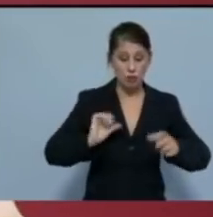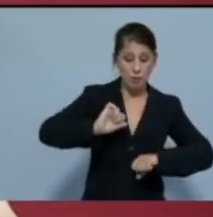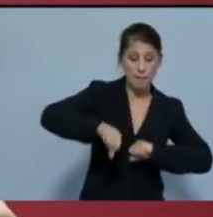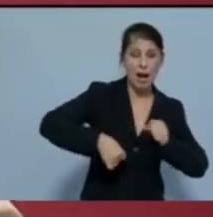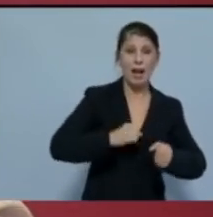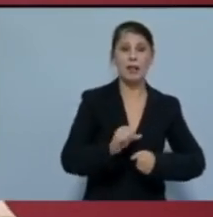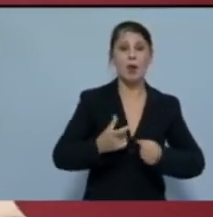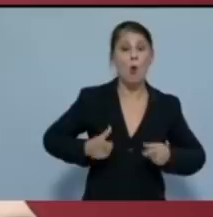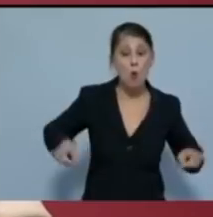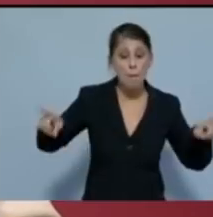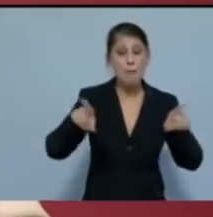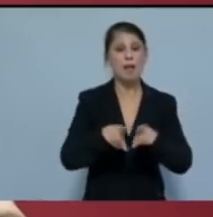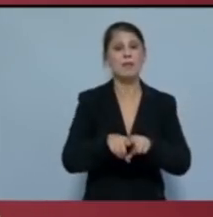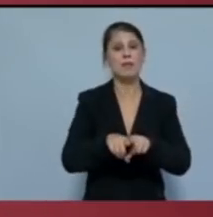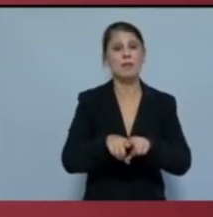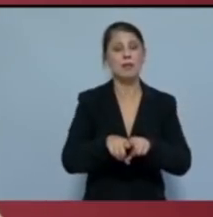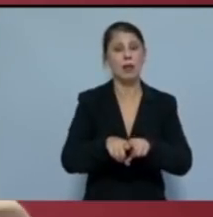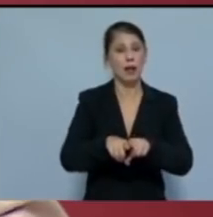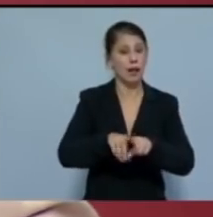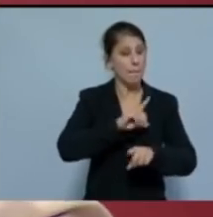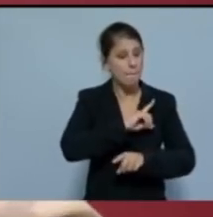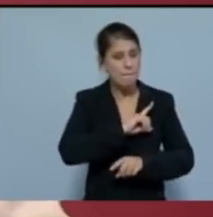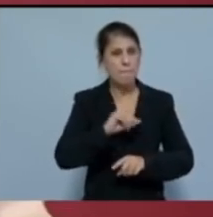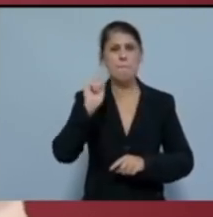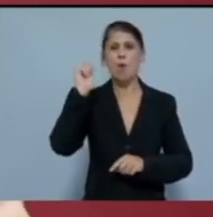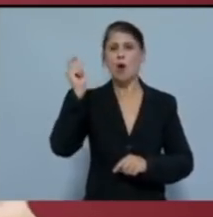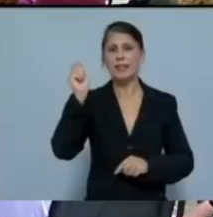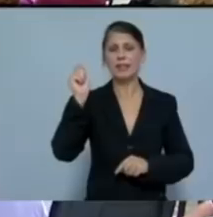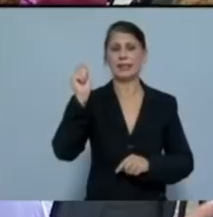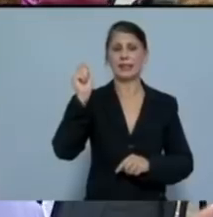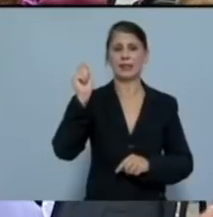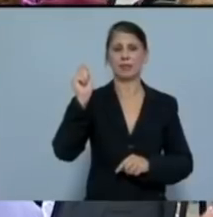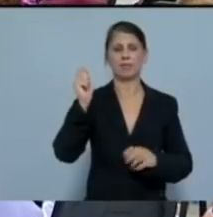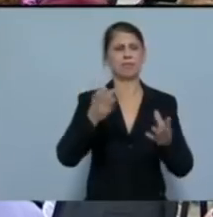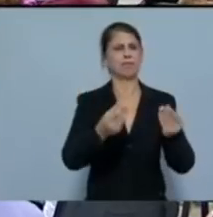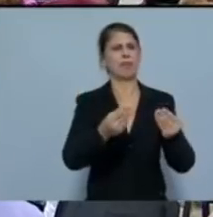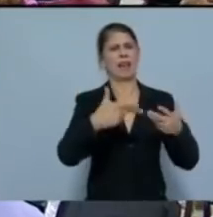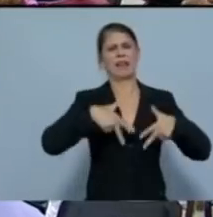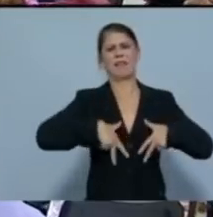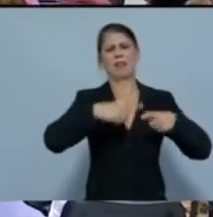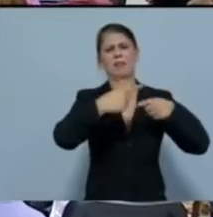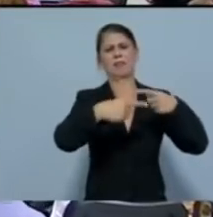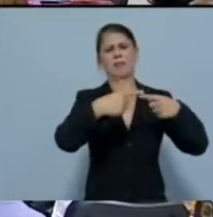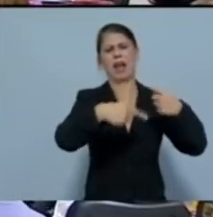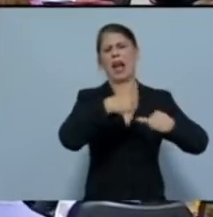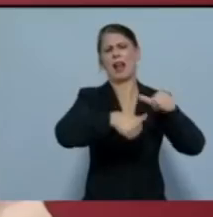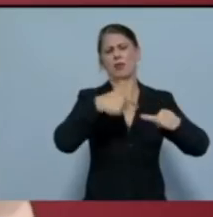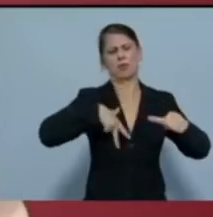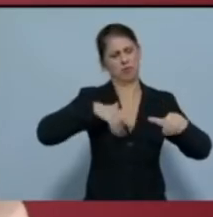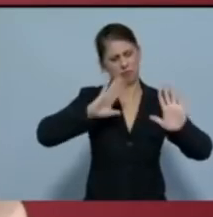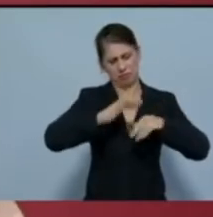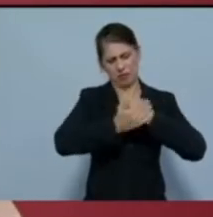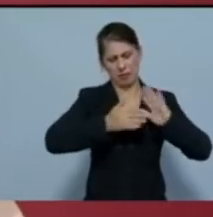μας όλοι μαζί ενάντια στην πολιτική των διαφόρων κυβερνήσεων μέχρι σήμερα και της